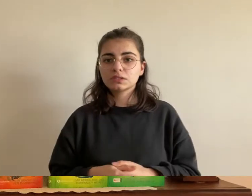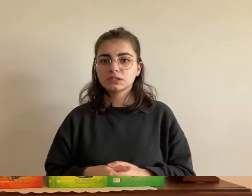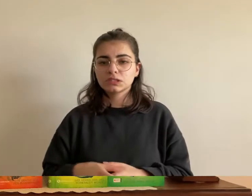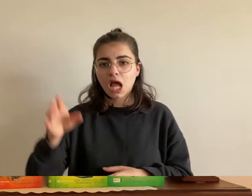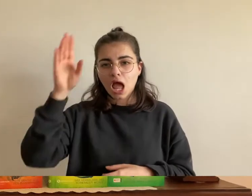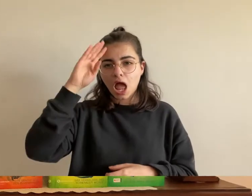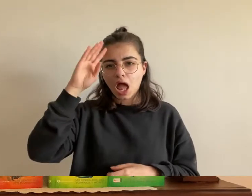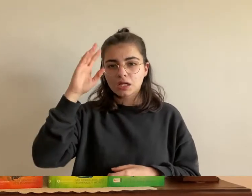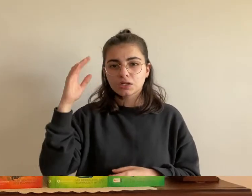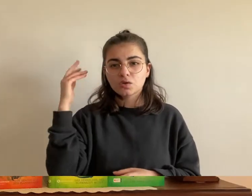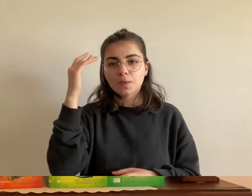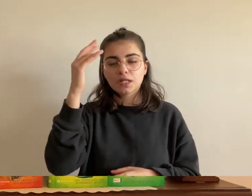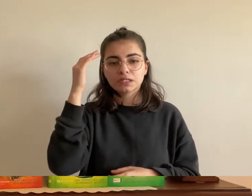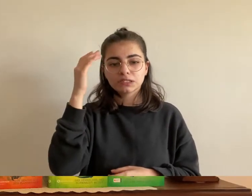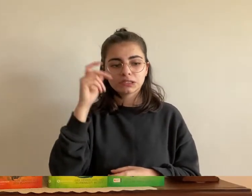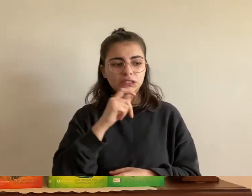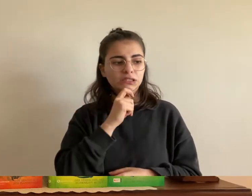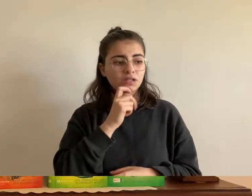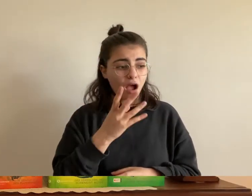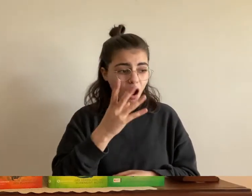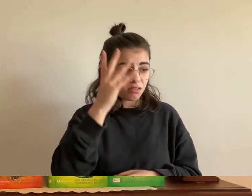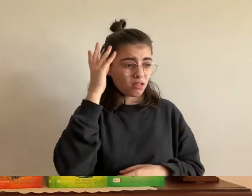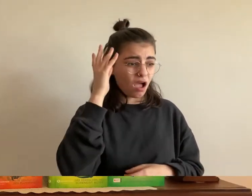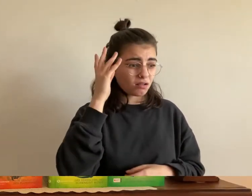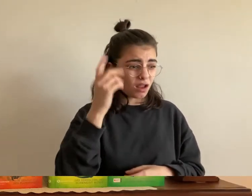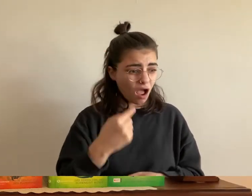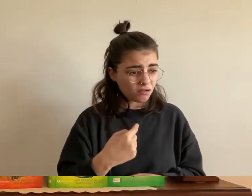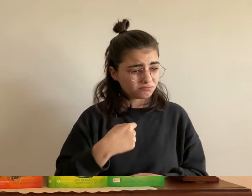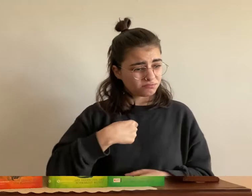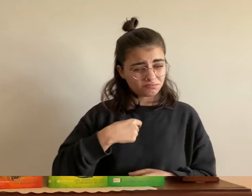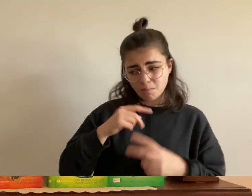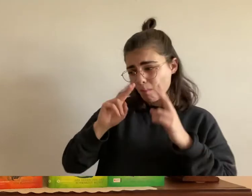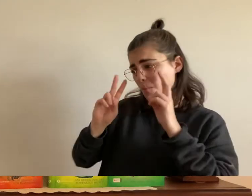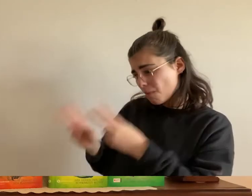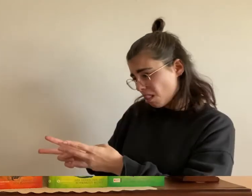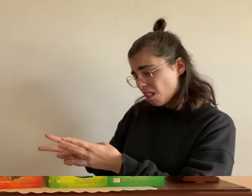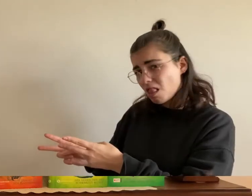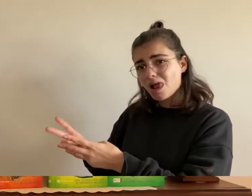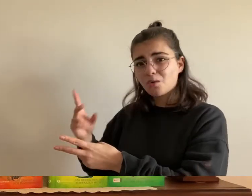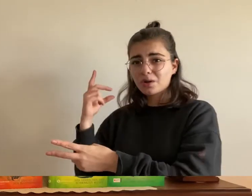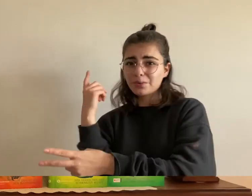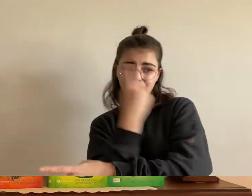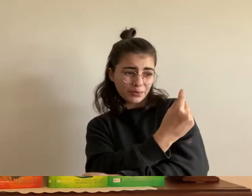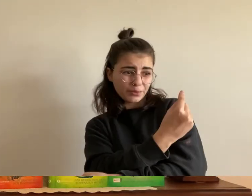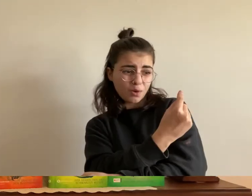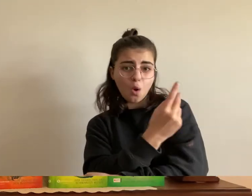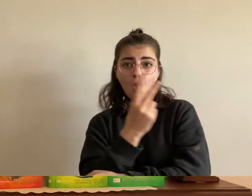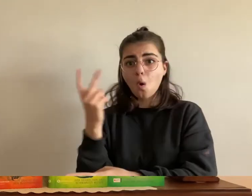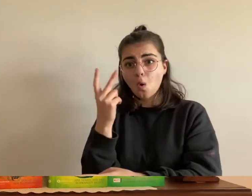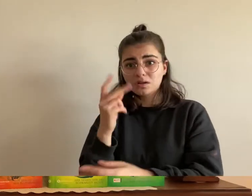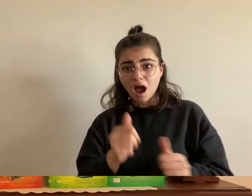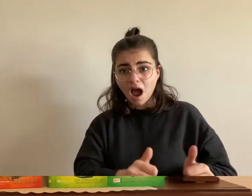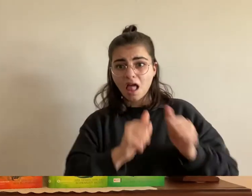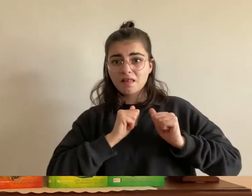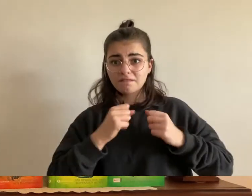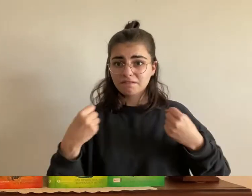sie ihn bloß zurück auf die bergspitze und flog dann wieder davon oder würde sie mit ihm kämpfen ich habe bloß eine